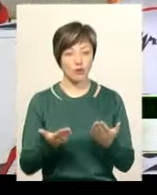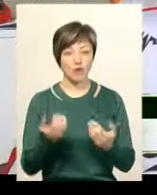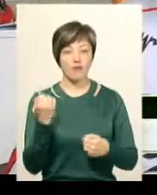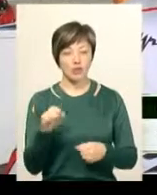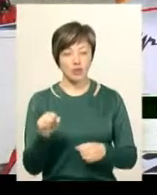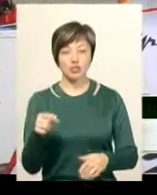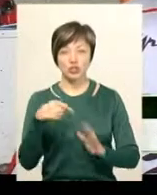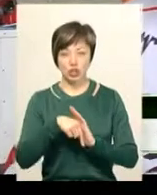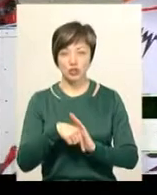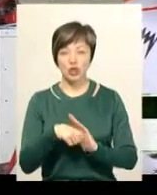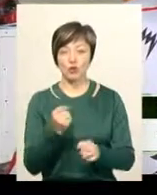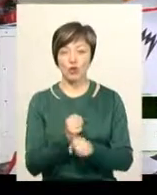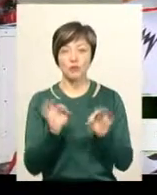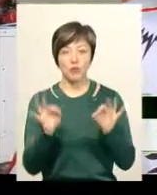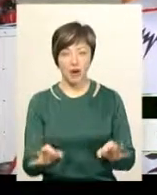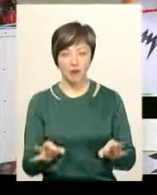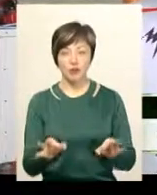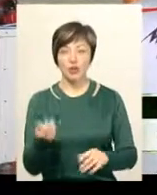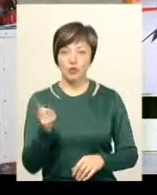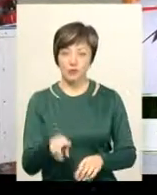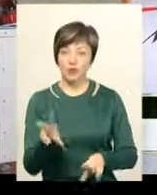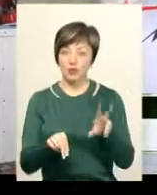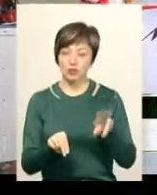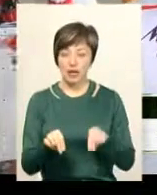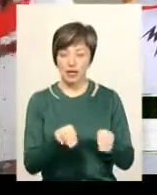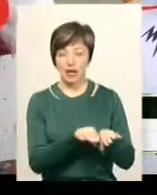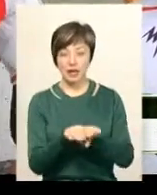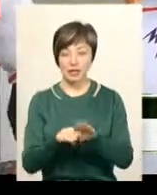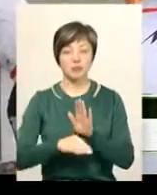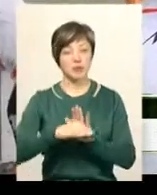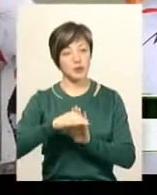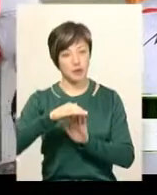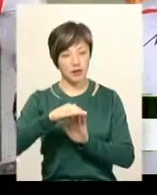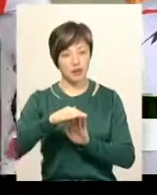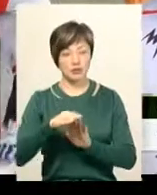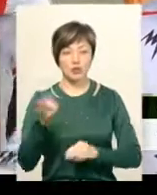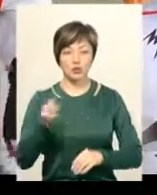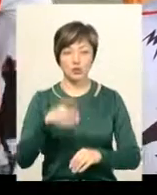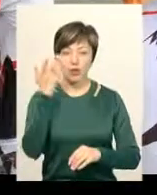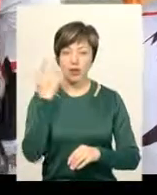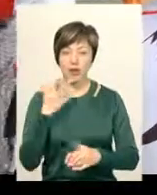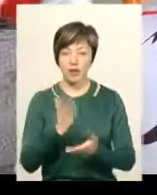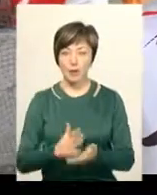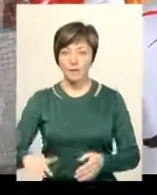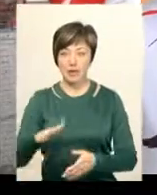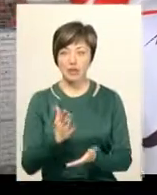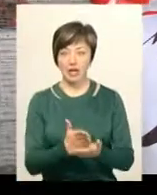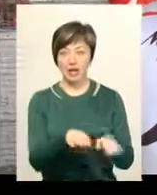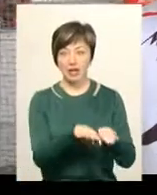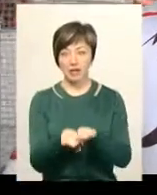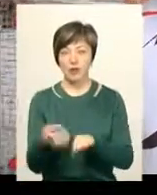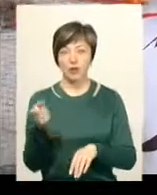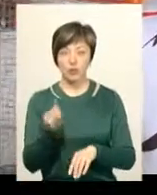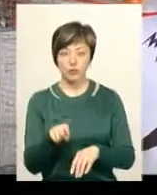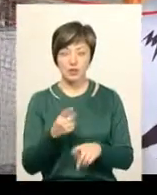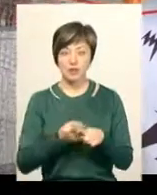виграла, значить вона робить щось правильно. Тому я вважаю, що рівень піднімається, адже коли є майданчик, є рівень. Тому,